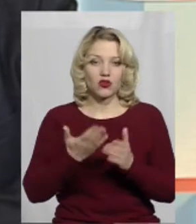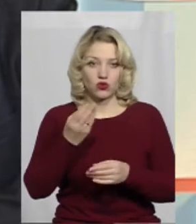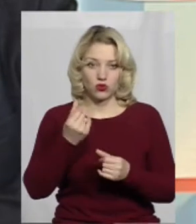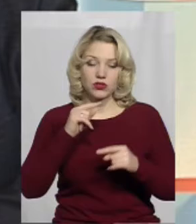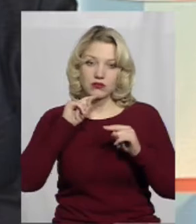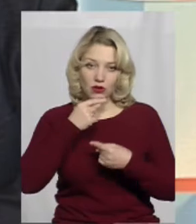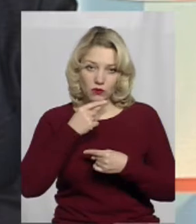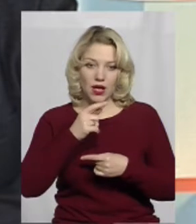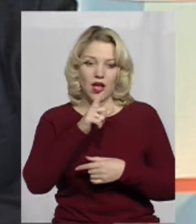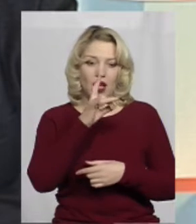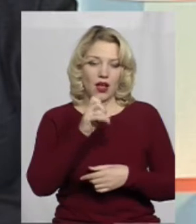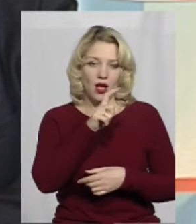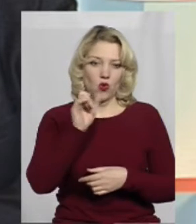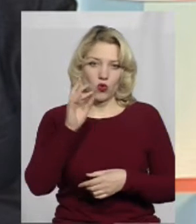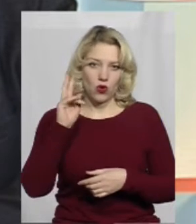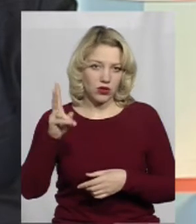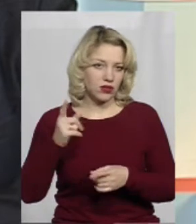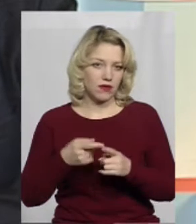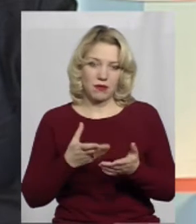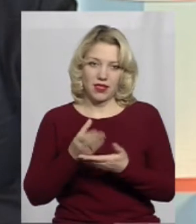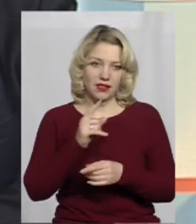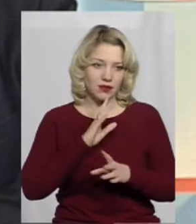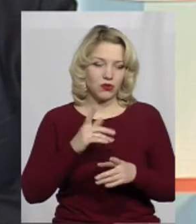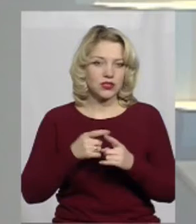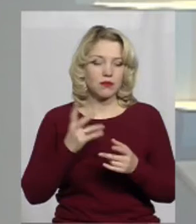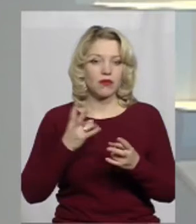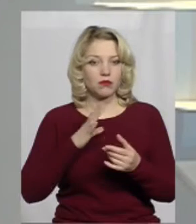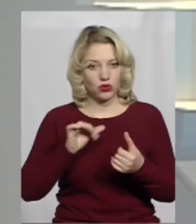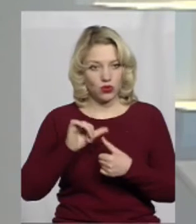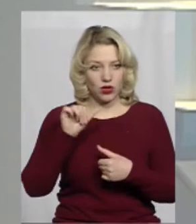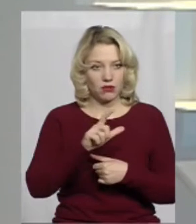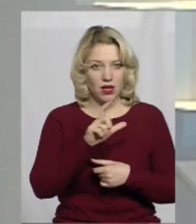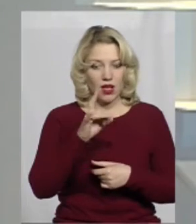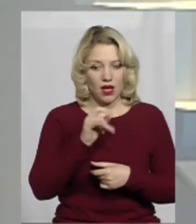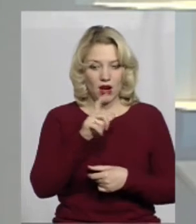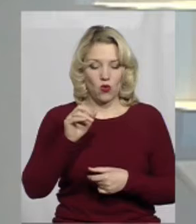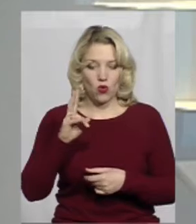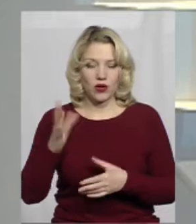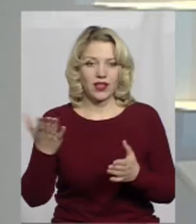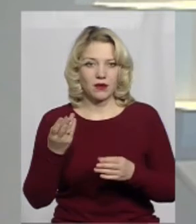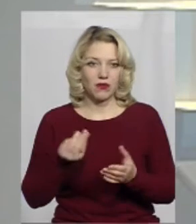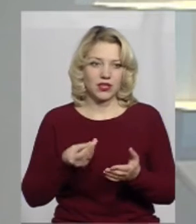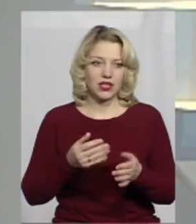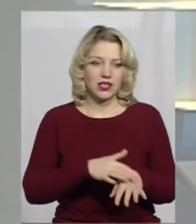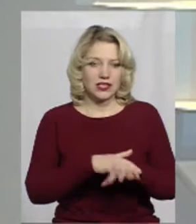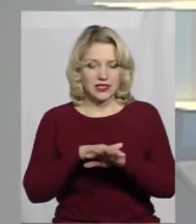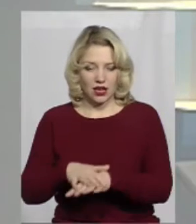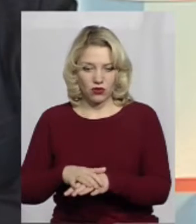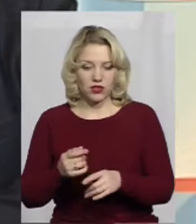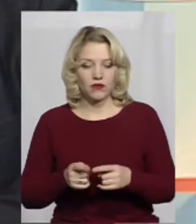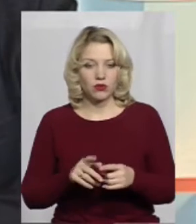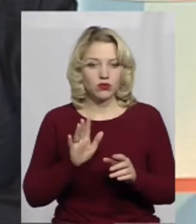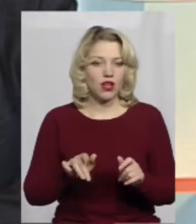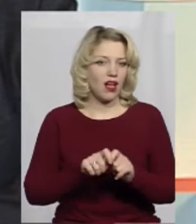зараховані на їхні рахунки, вони сплачувати не будуть. Це мають окремі бути рахунки, так, на які будуть зараховуватися кошти? Вони будуть відкрити